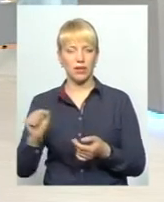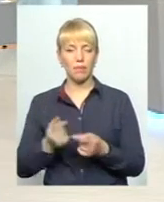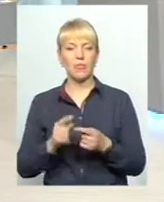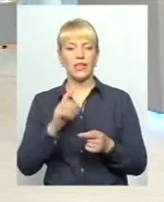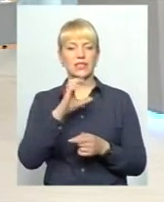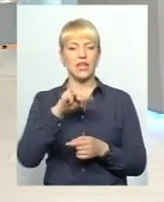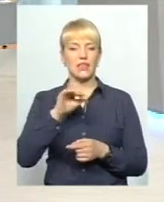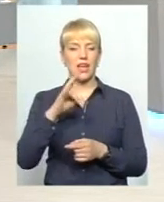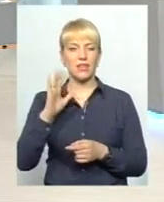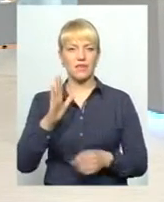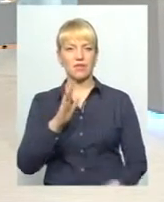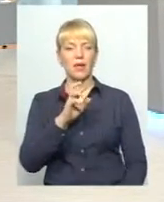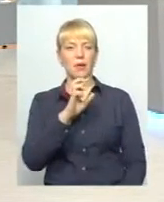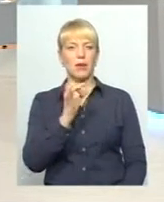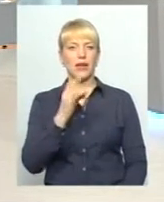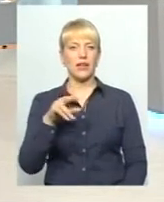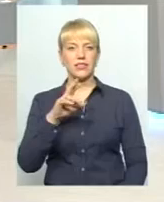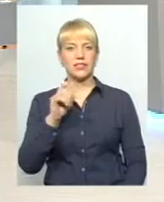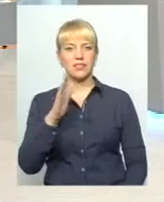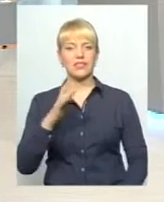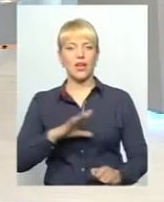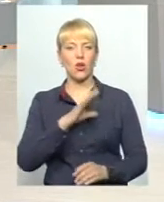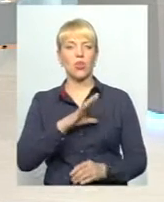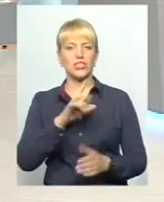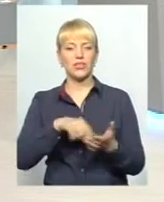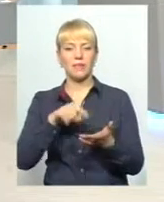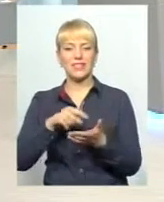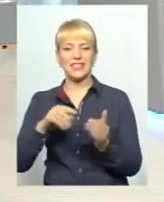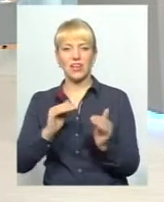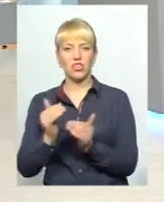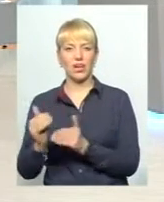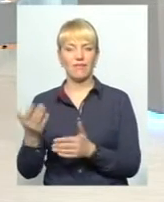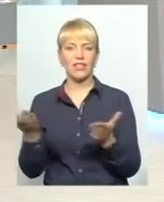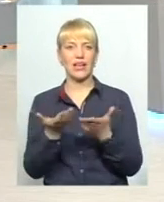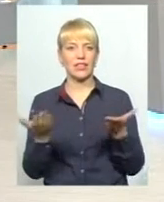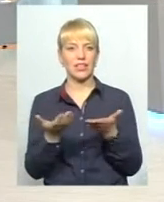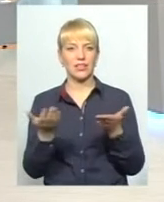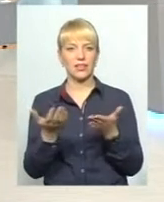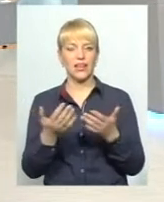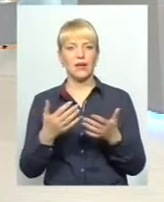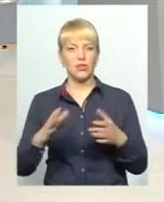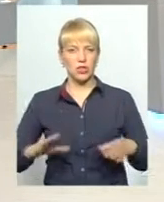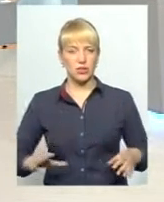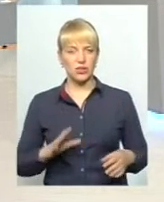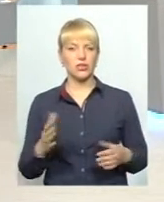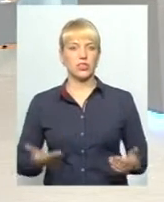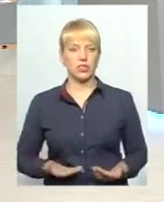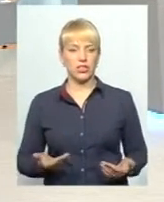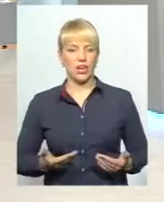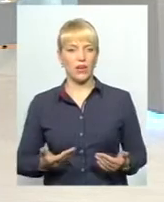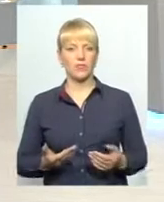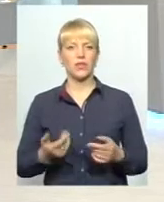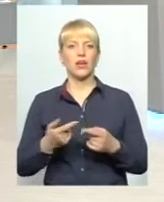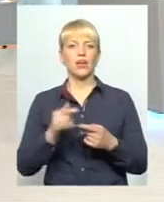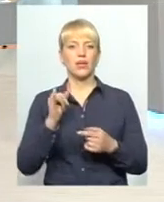і Берездів – це колишні містечка, в яких вирувало життя, хай, можливо, не